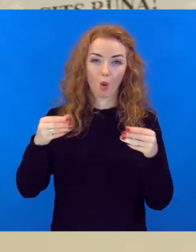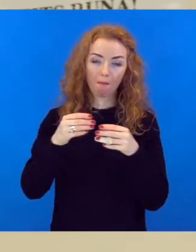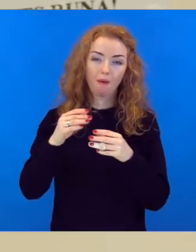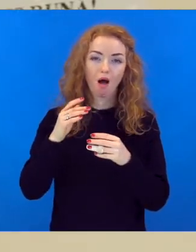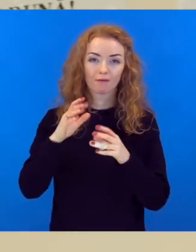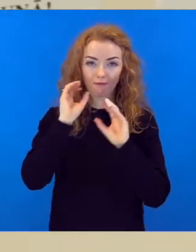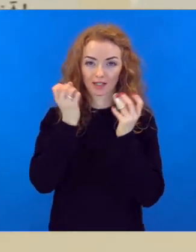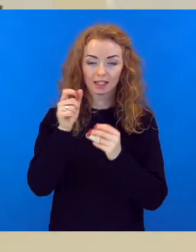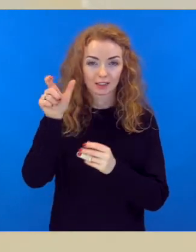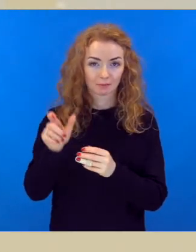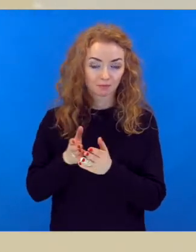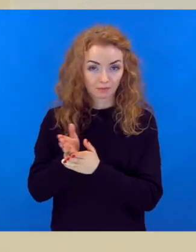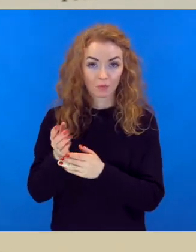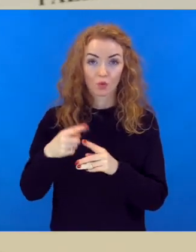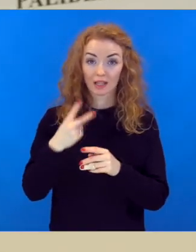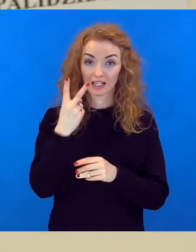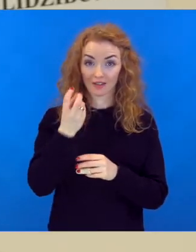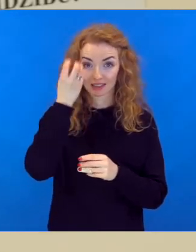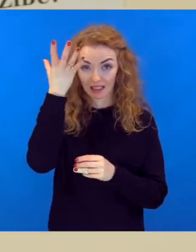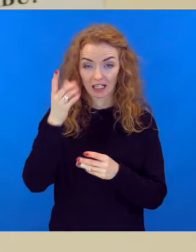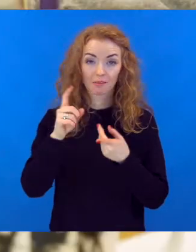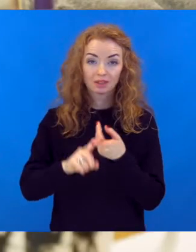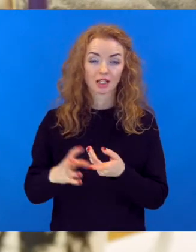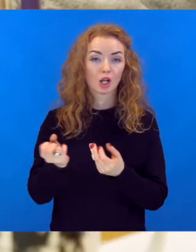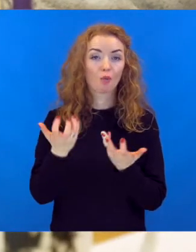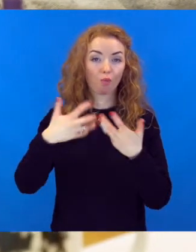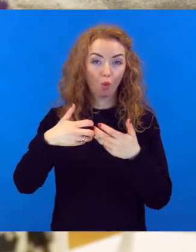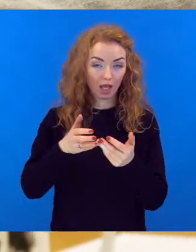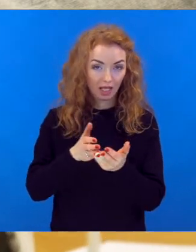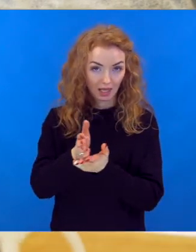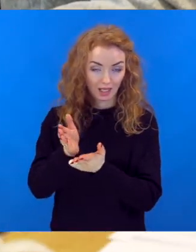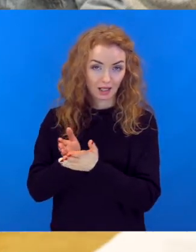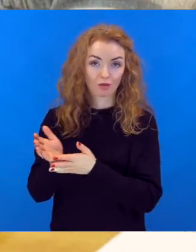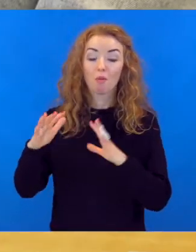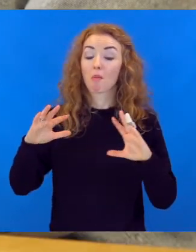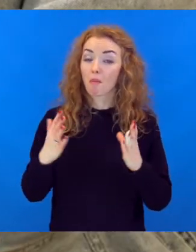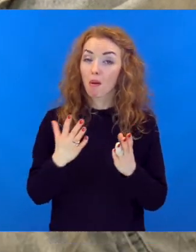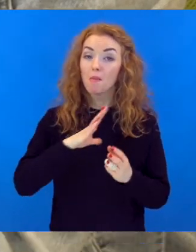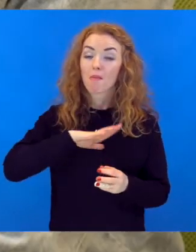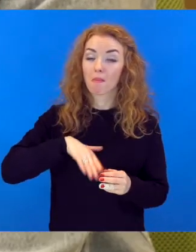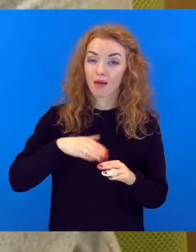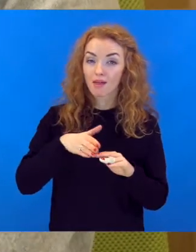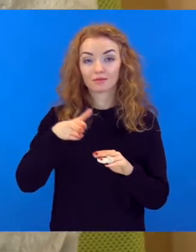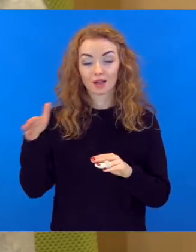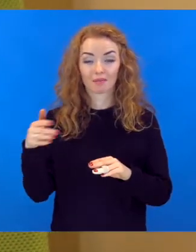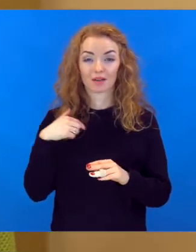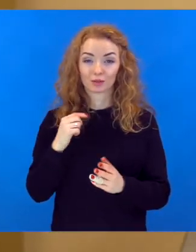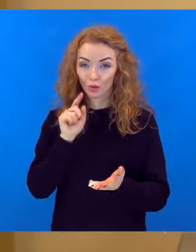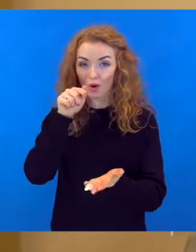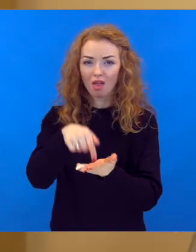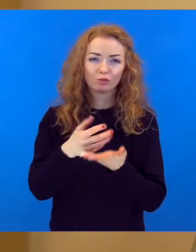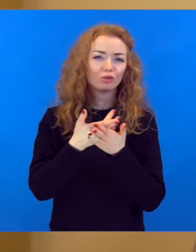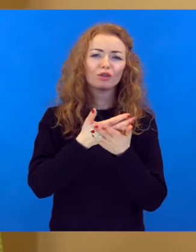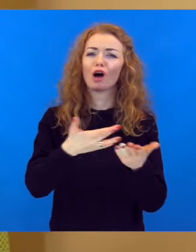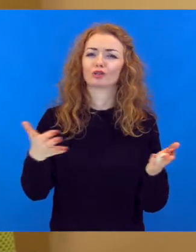diplomātijas programmu. Abas manas izglītības ir saistītas kaut kādā veidā ar politioloģiju. Pēc tā es